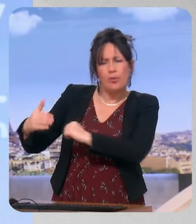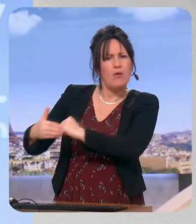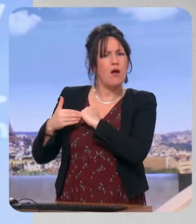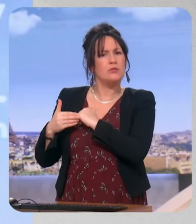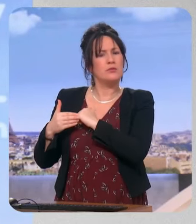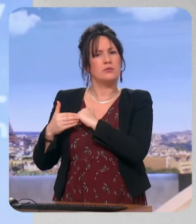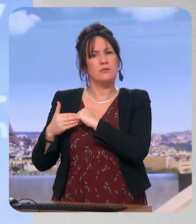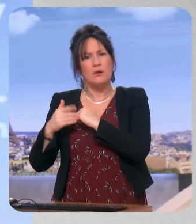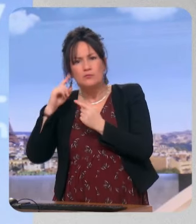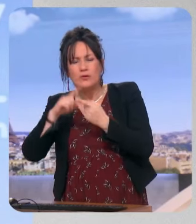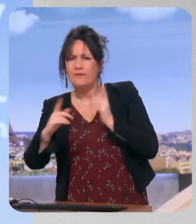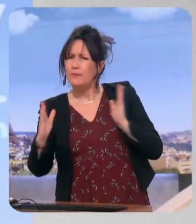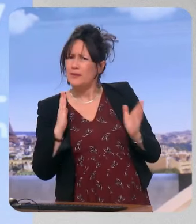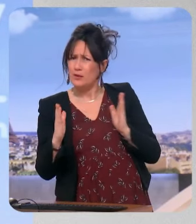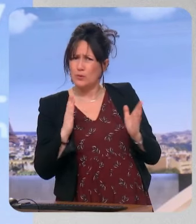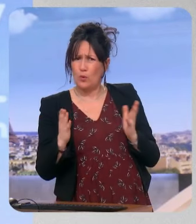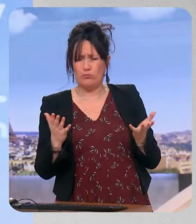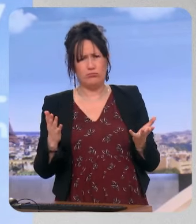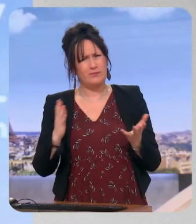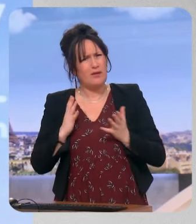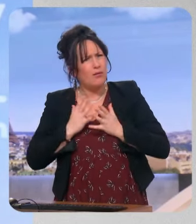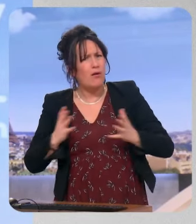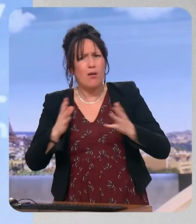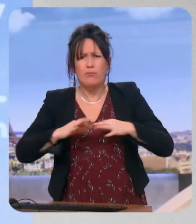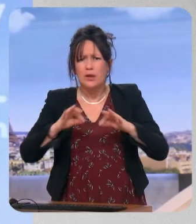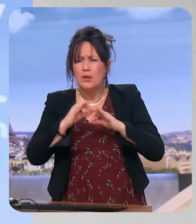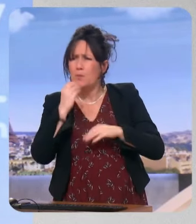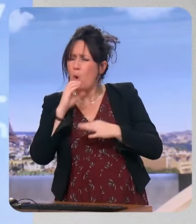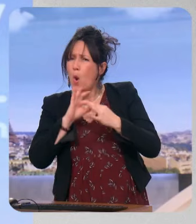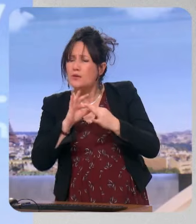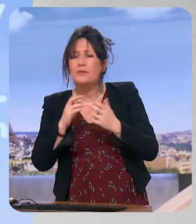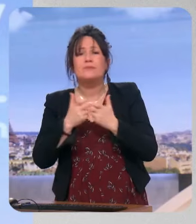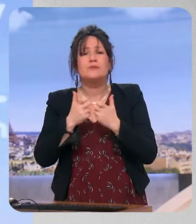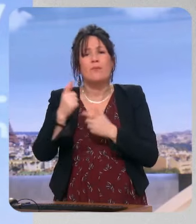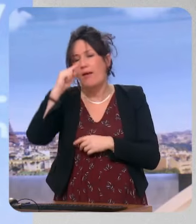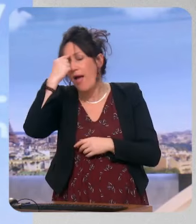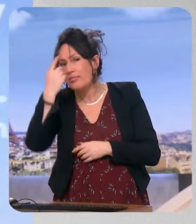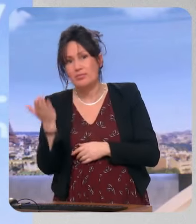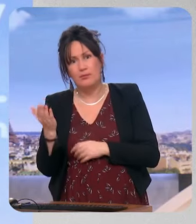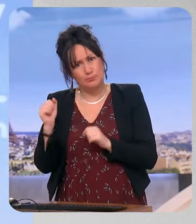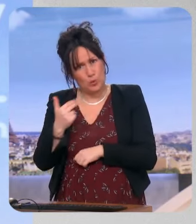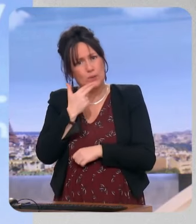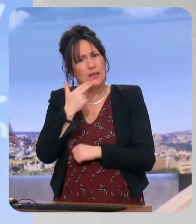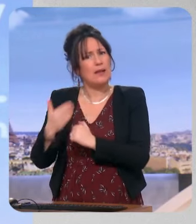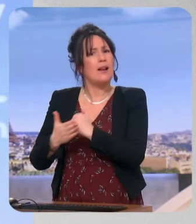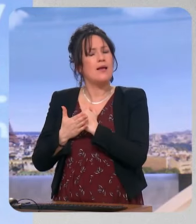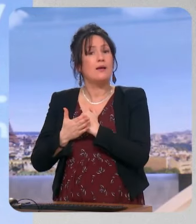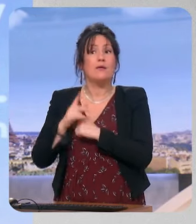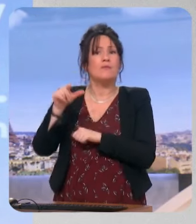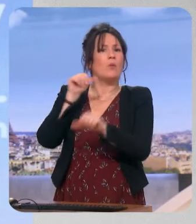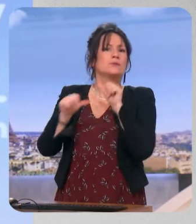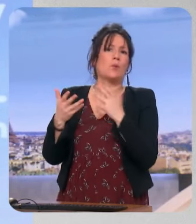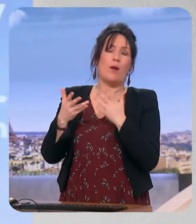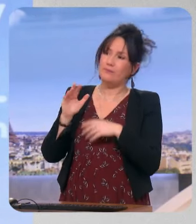aider envers ces médiations. y a des grands pays qui entretiennent des bonnes relations avec tout le monde. Je pense par exemple à l'Inde qui pourraient être utiles à condition aussi qu'on leur demande.